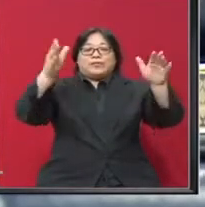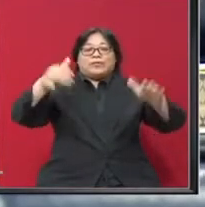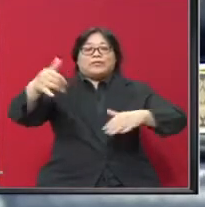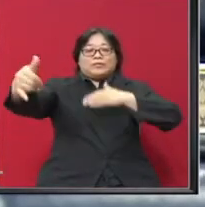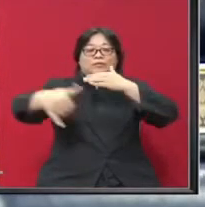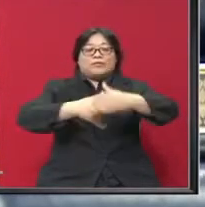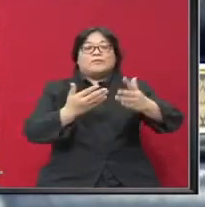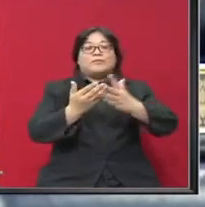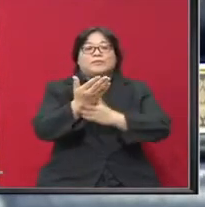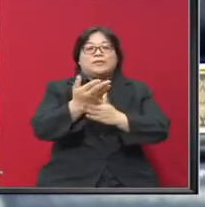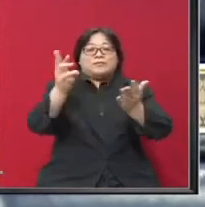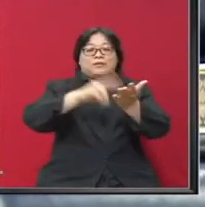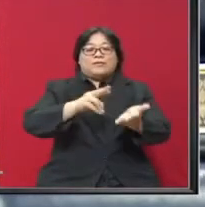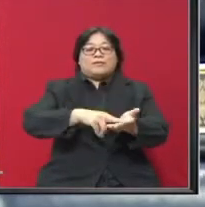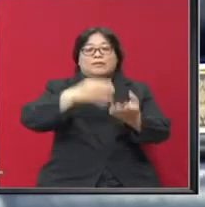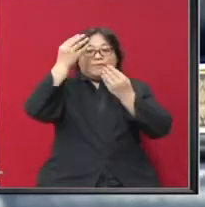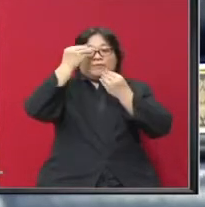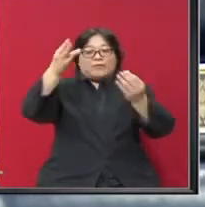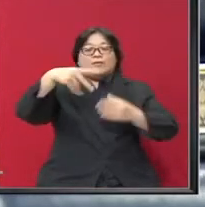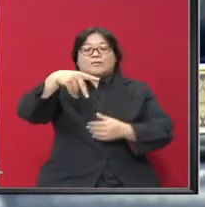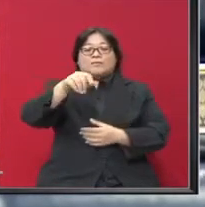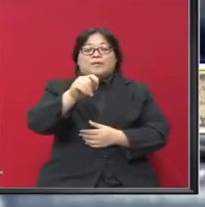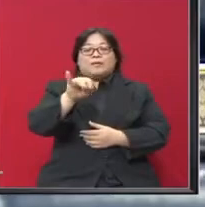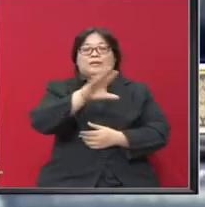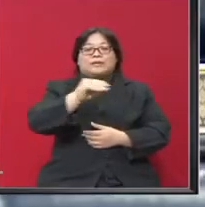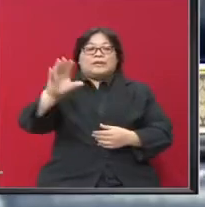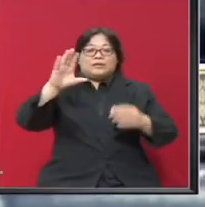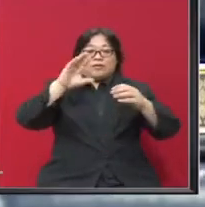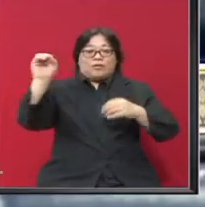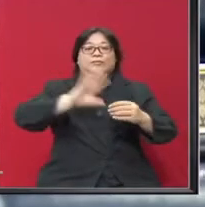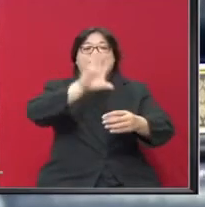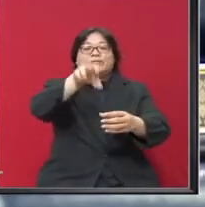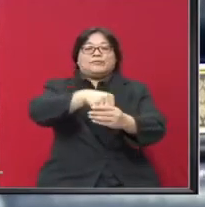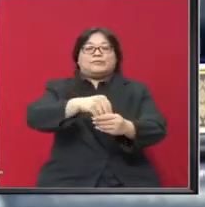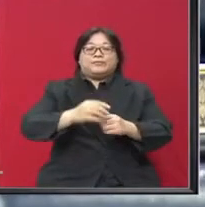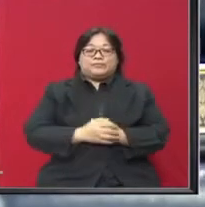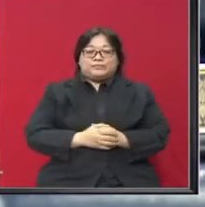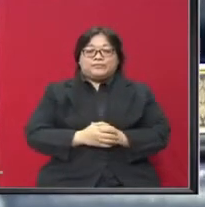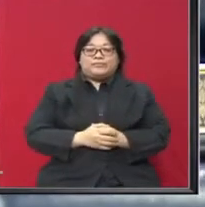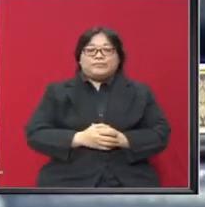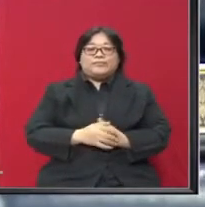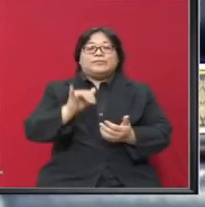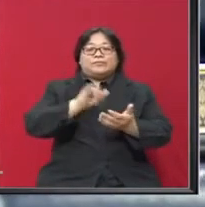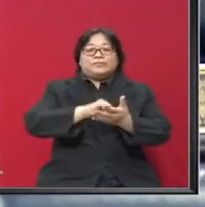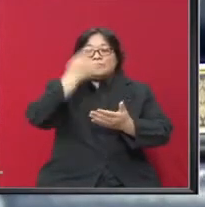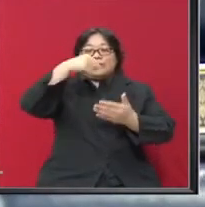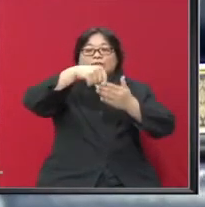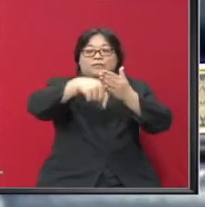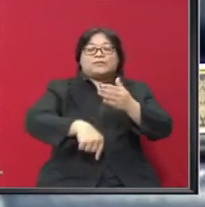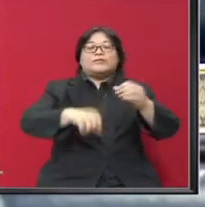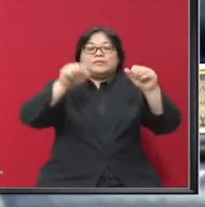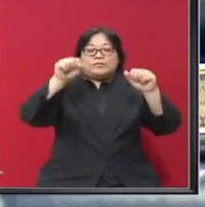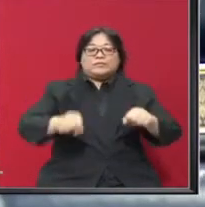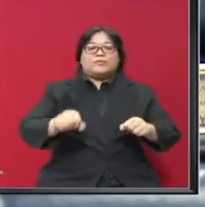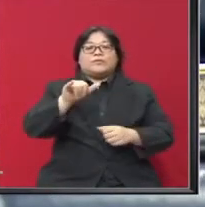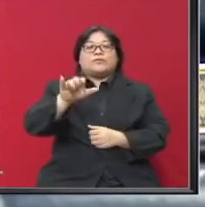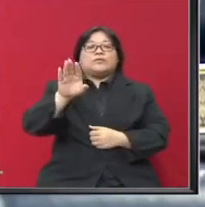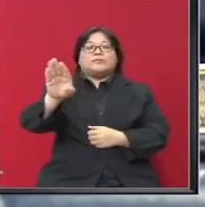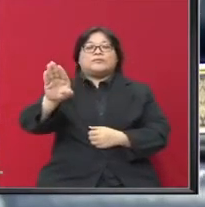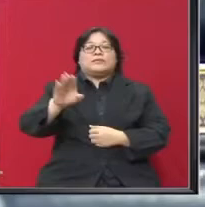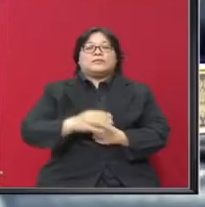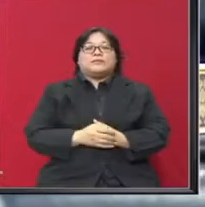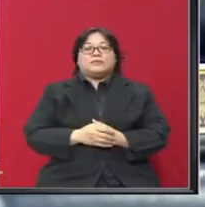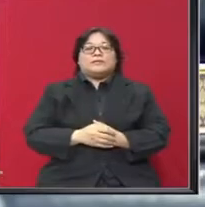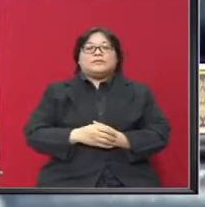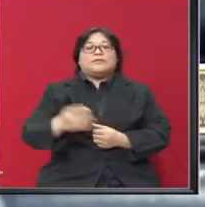parti melalui pendaftaran maklumat Oleh parti dan majikan yang terlibat Oleh itu, untuk keterangan lanjut Bolehlah Yang Mohd